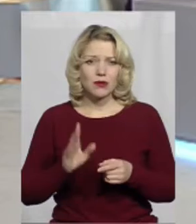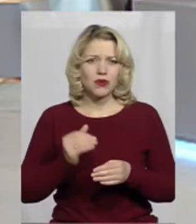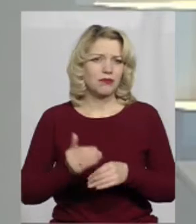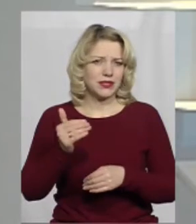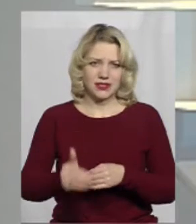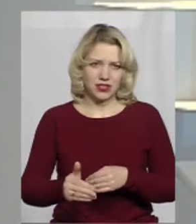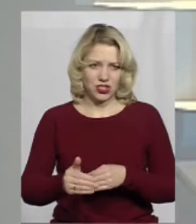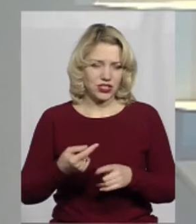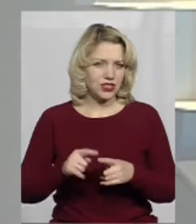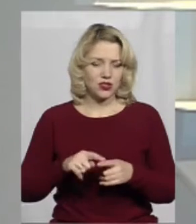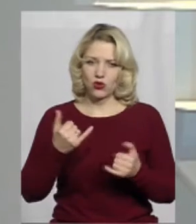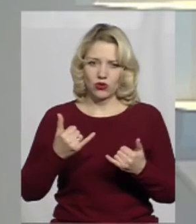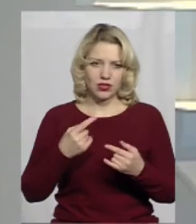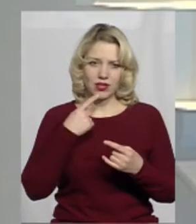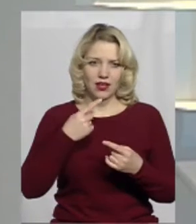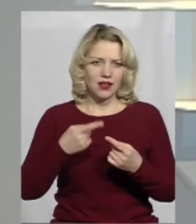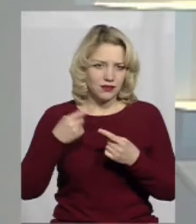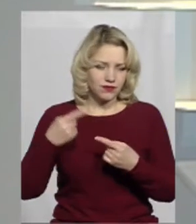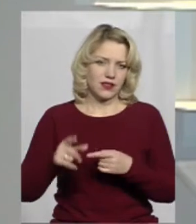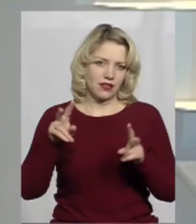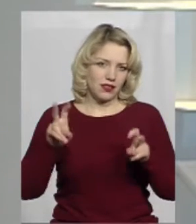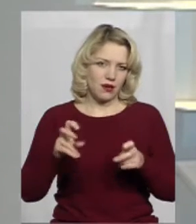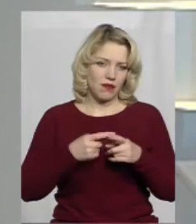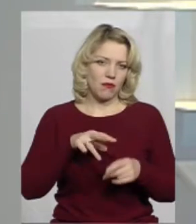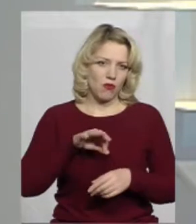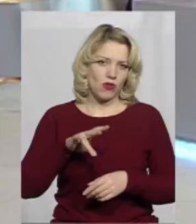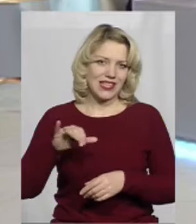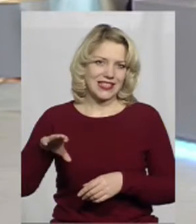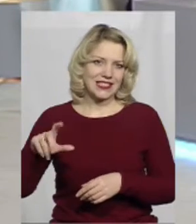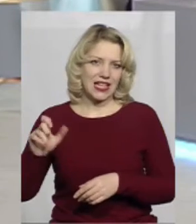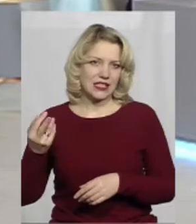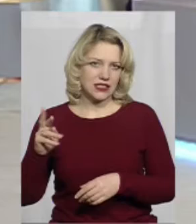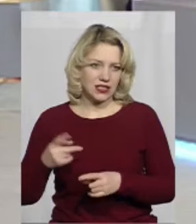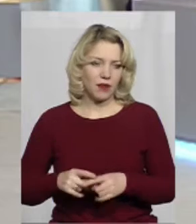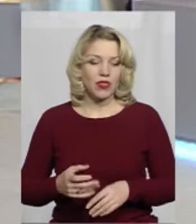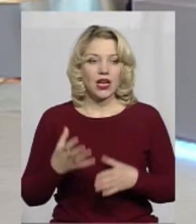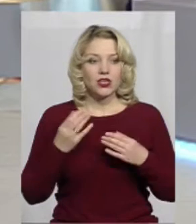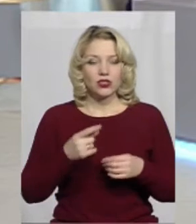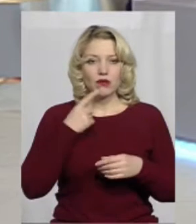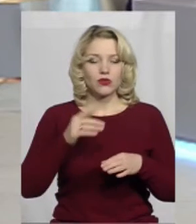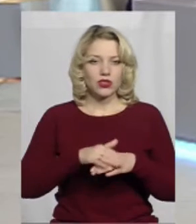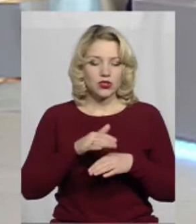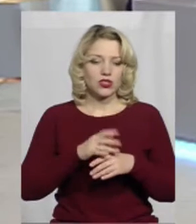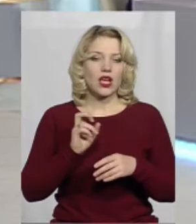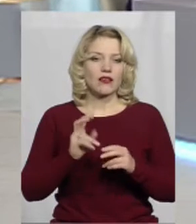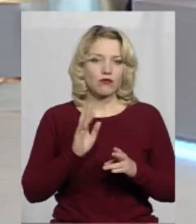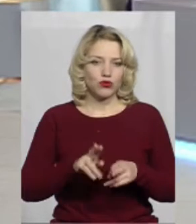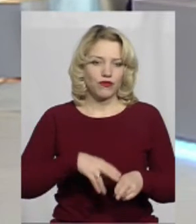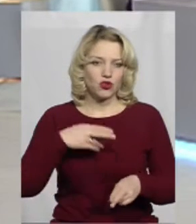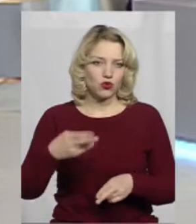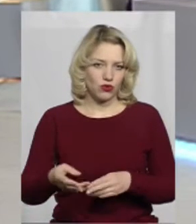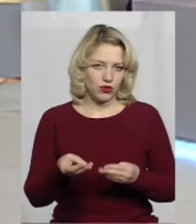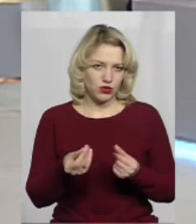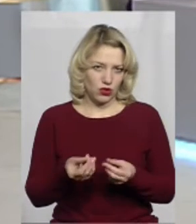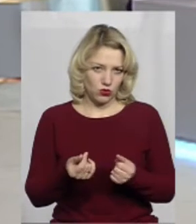підкреслювати, Сьогодні ми про перший етап, це того не стосується, так? А окресліть, будь ласка, ще алгоритм відшкодування в грошовій